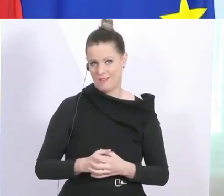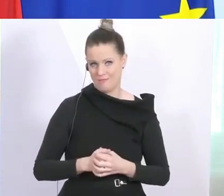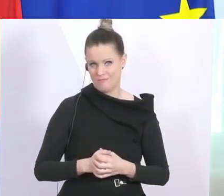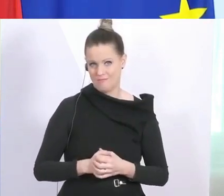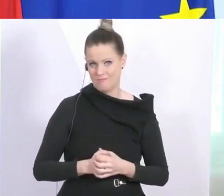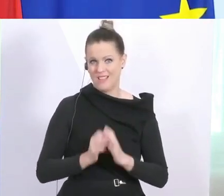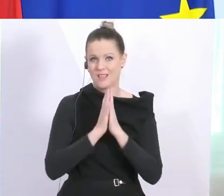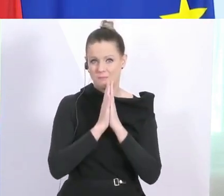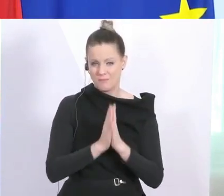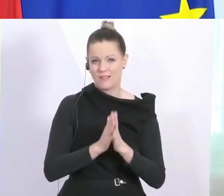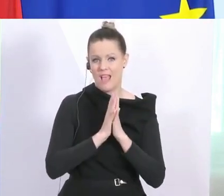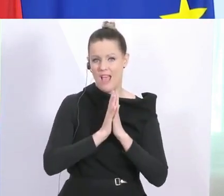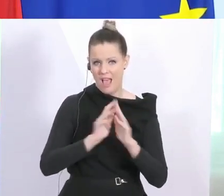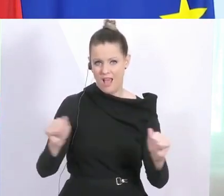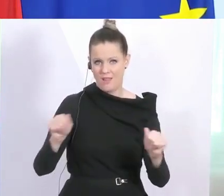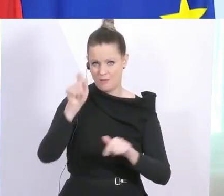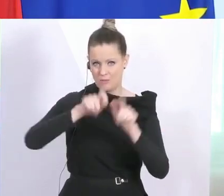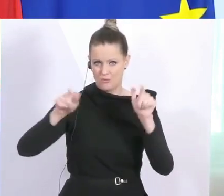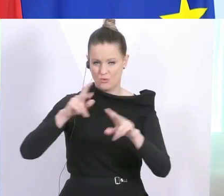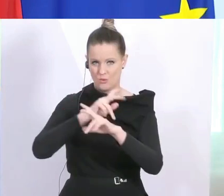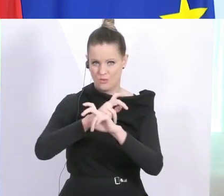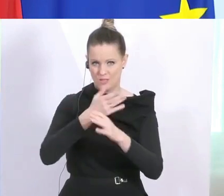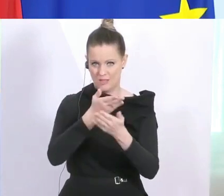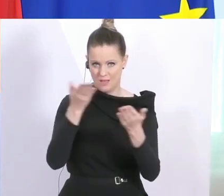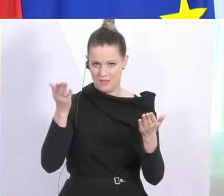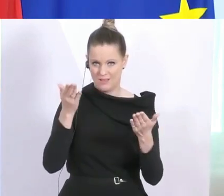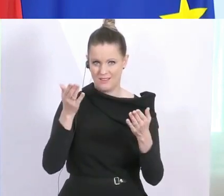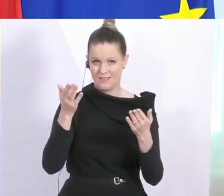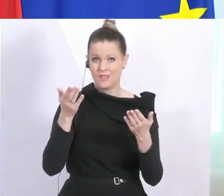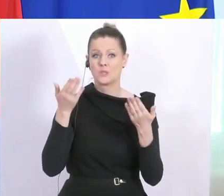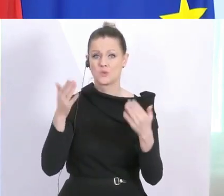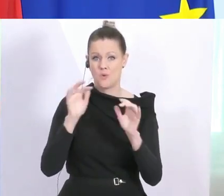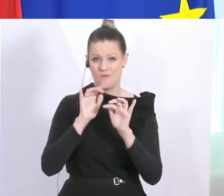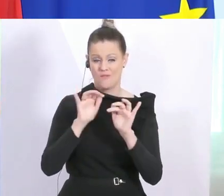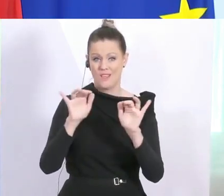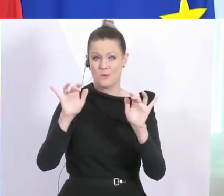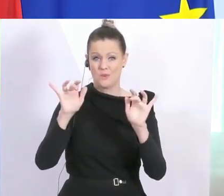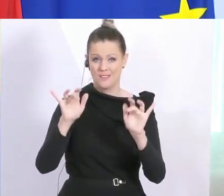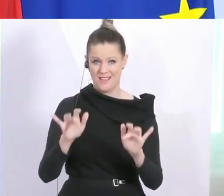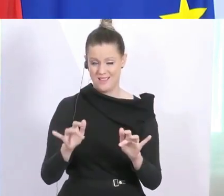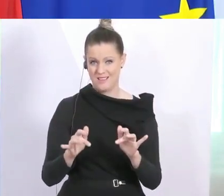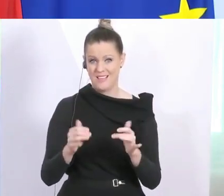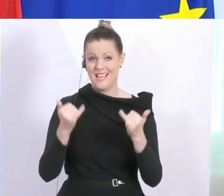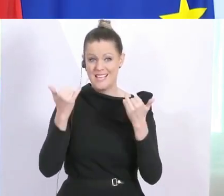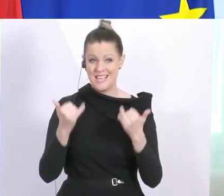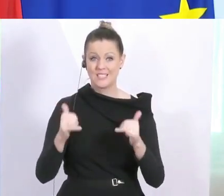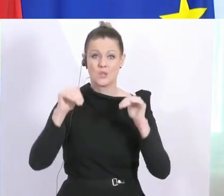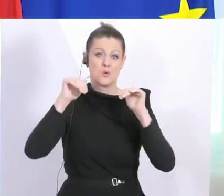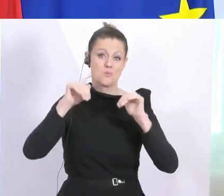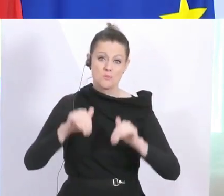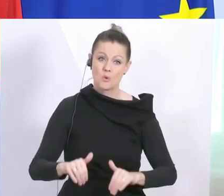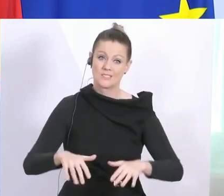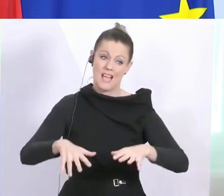alle Österreicherinnen und Österreicher, sofern uns das wirkt, wir müssen uns damit jetzt anfreunden.